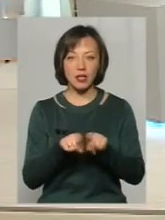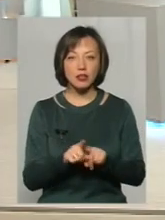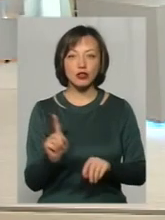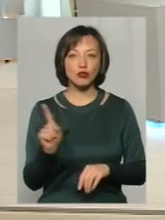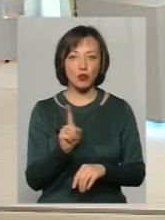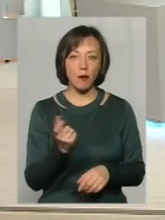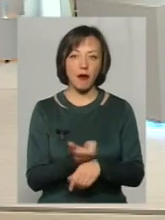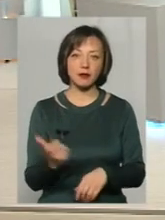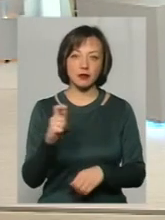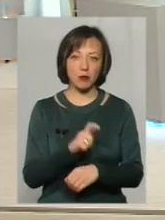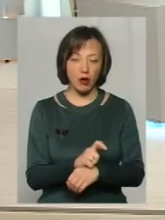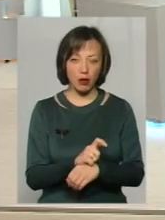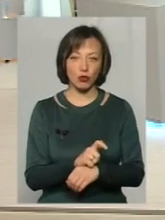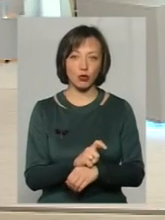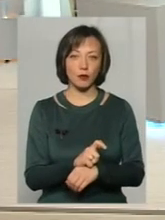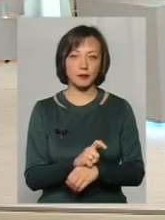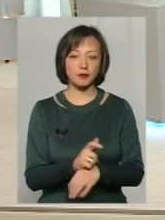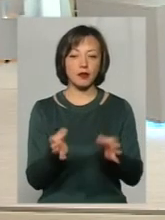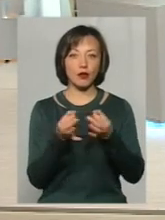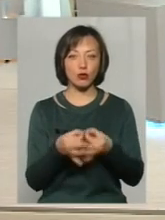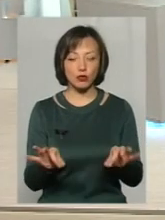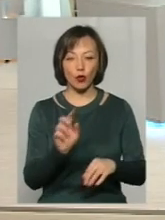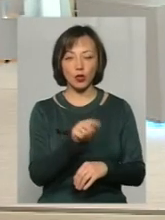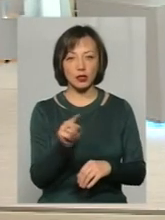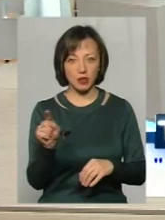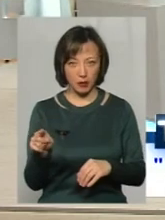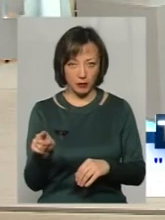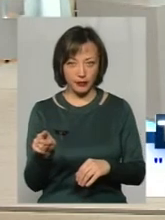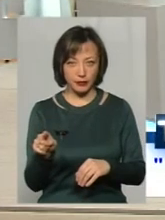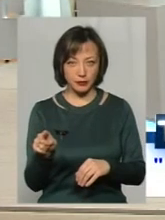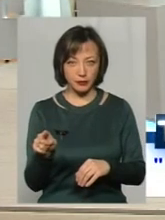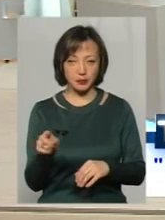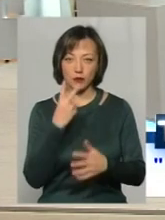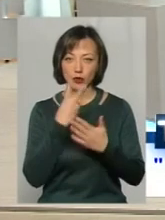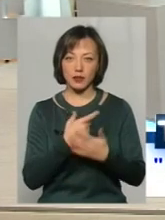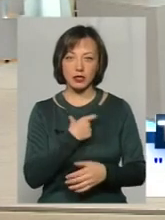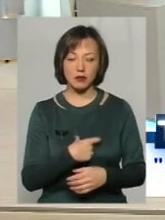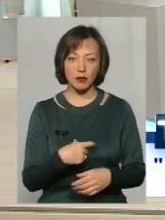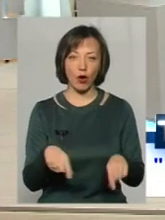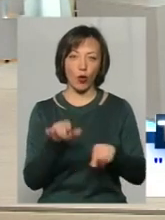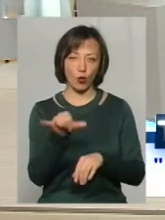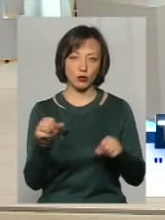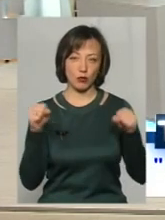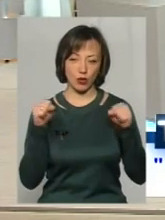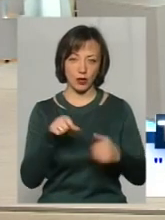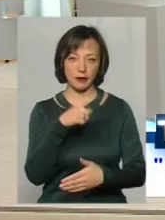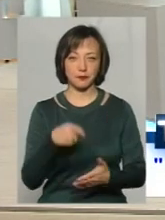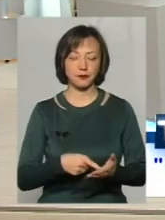максимально дозволити їм проявити себе у спорті?